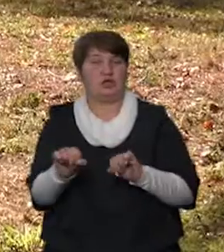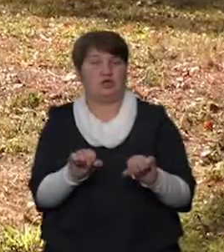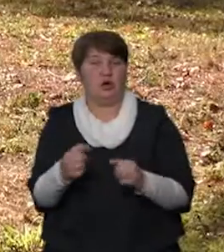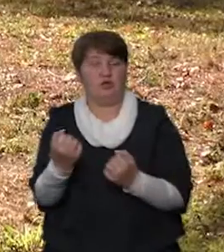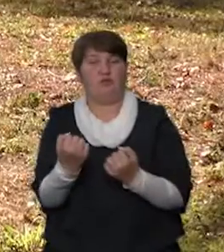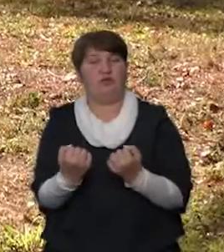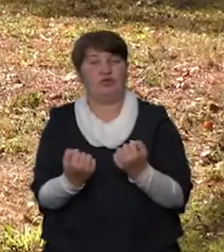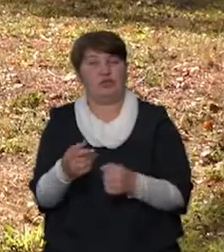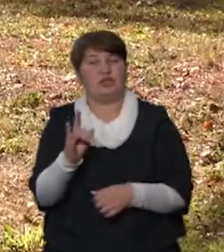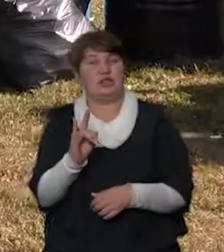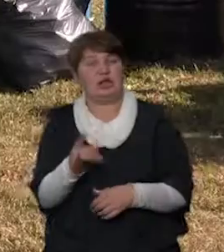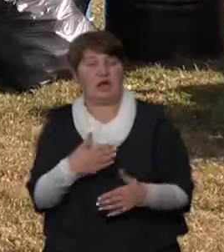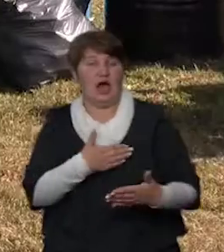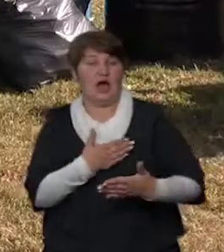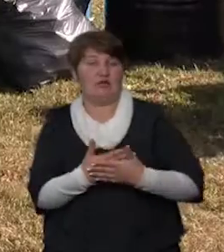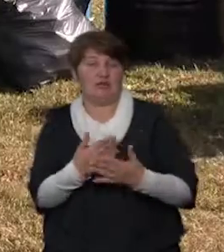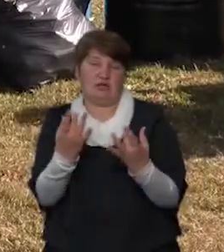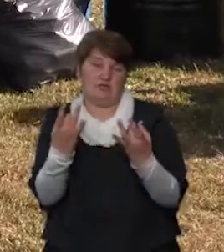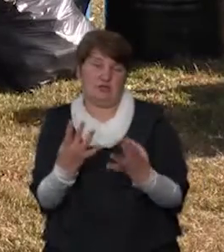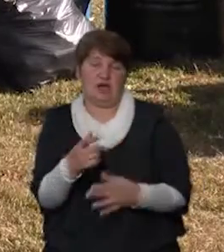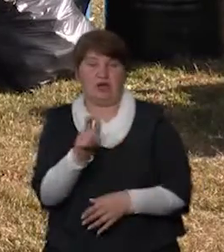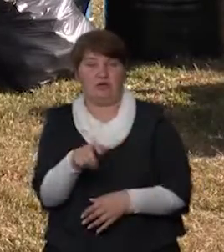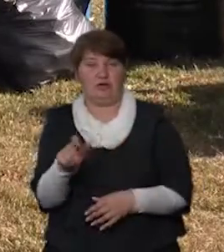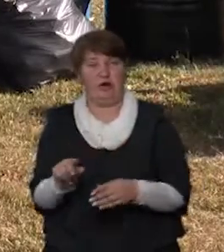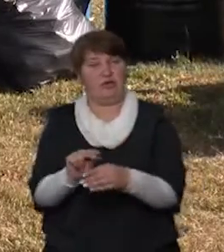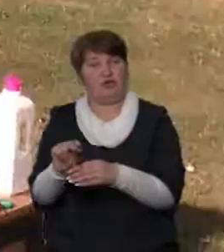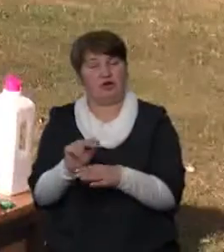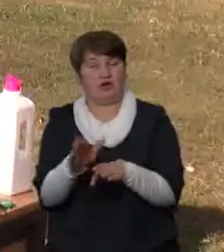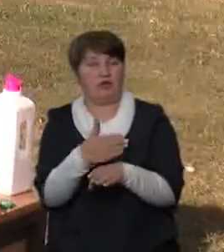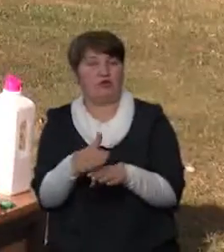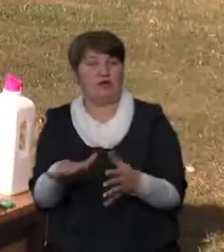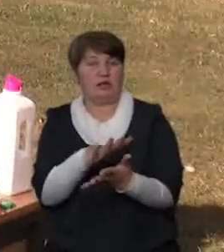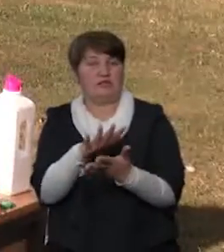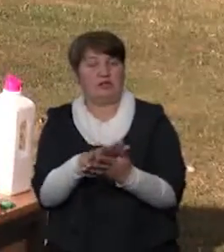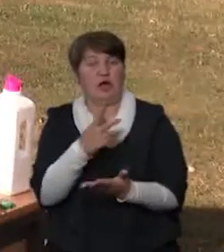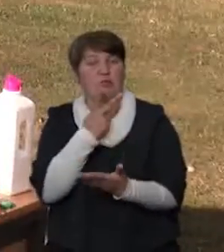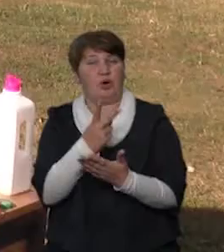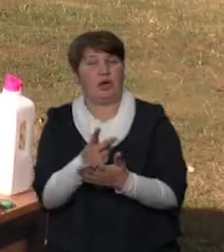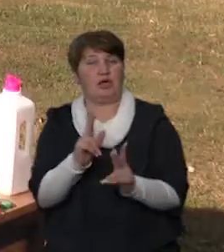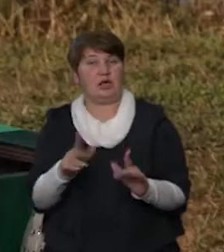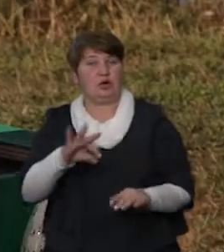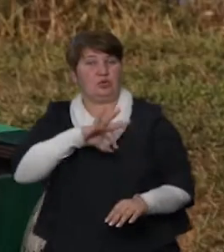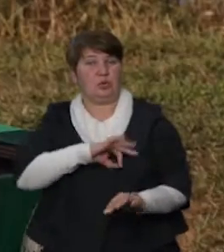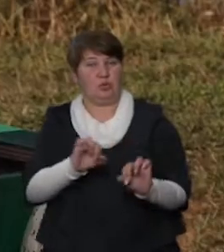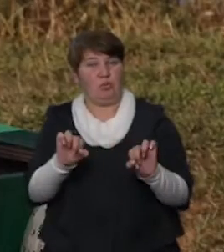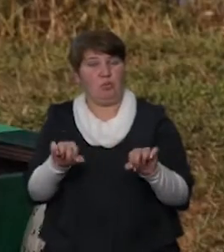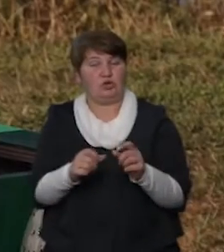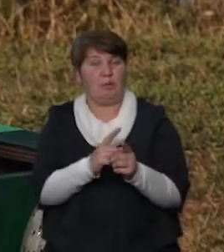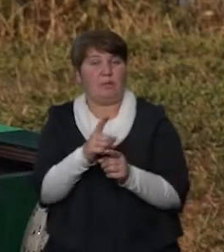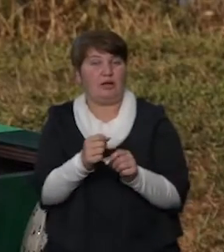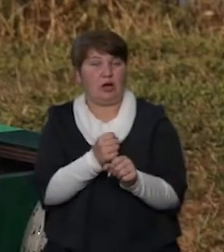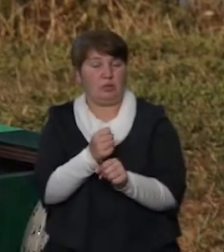активісти та звичайні франківці. Волонтери навчали їх сортувати сміття та показали, як з користю його можна переробити.